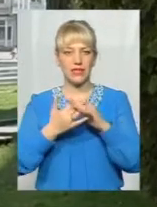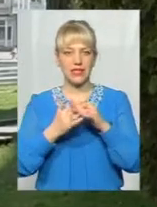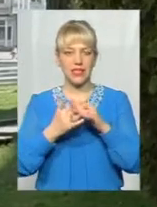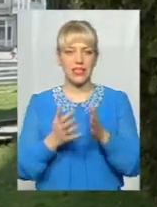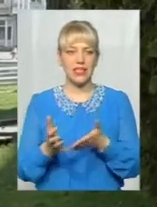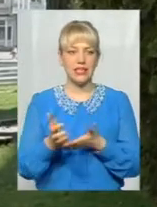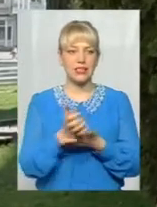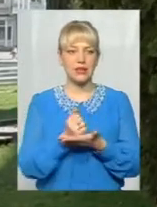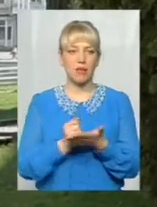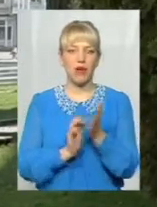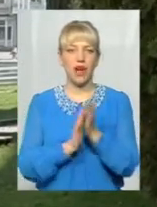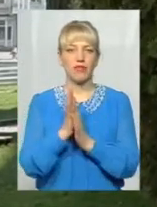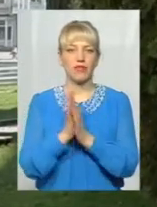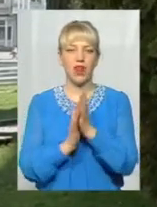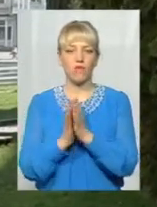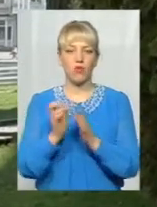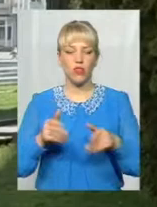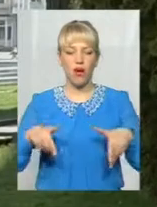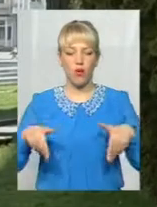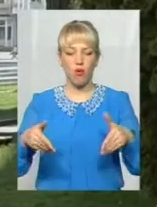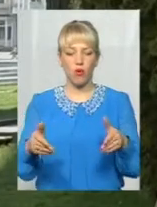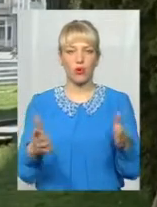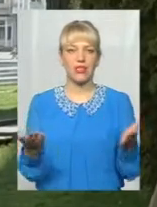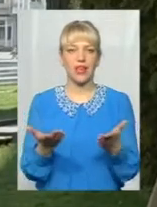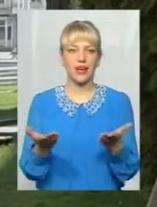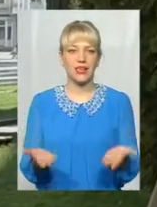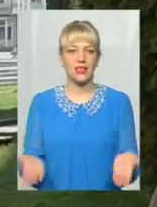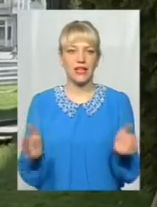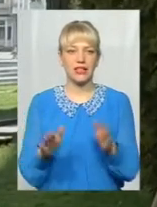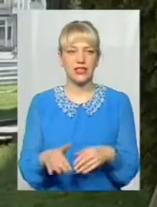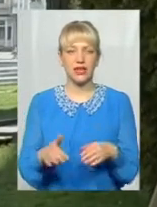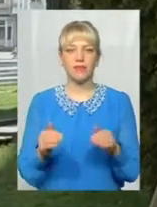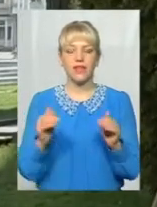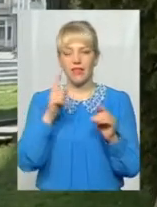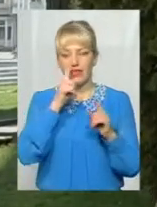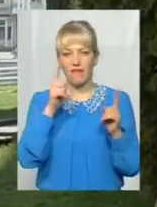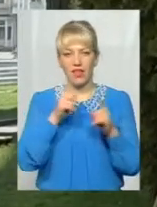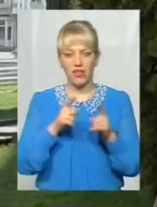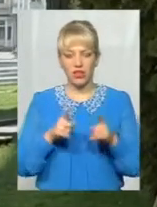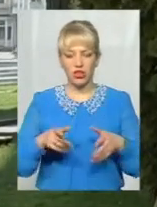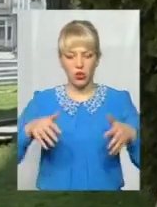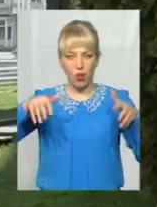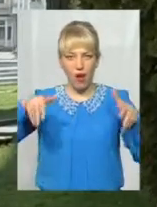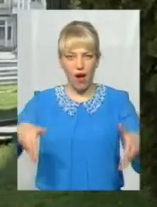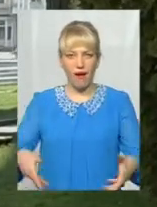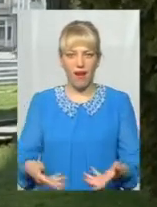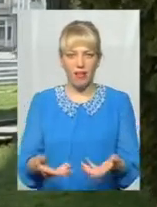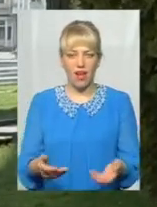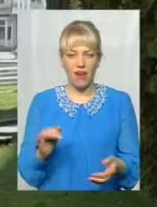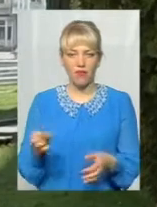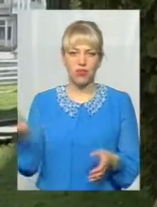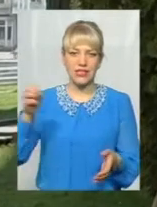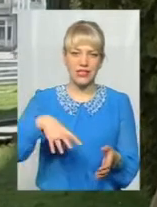траву на городі, яка залишилася, невеличку канаву викопував, закидав туди і засипав землею,